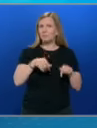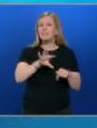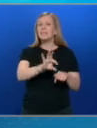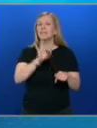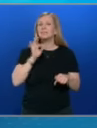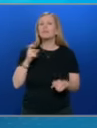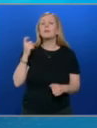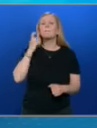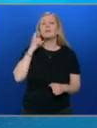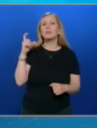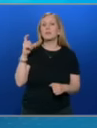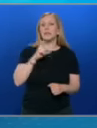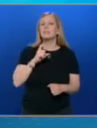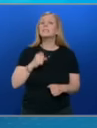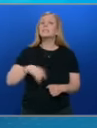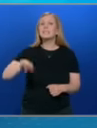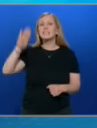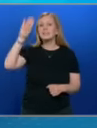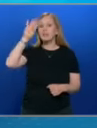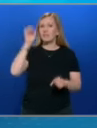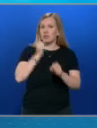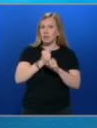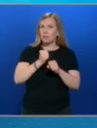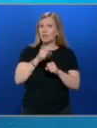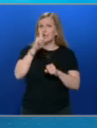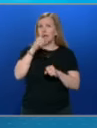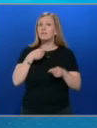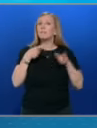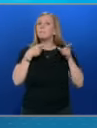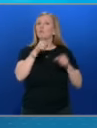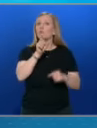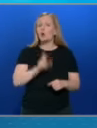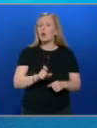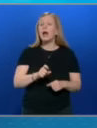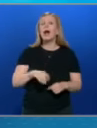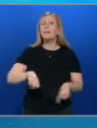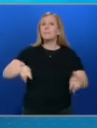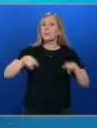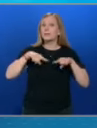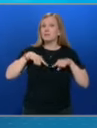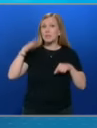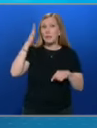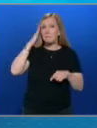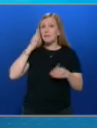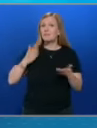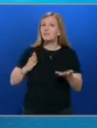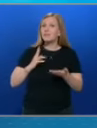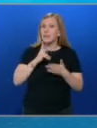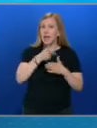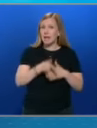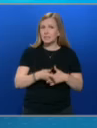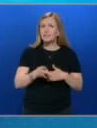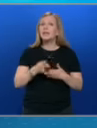Борислав Сарафов за изпълняваш функциите на главен прокурор, а правосъдният министр внася за обсъждане решението на